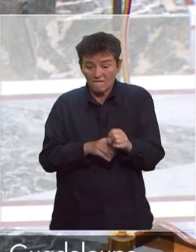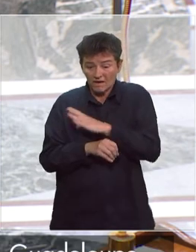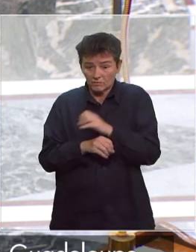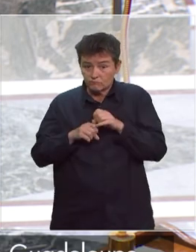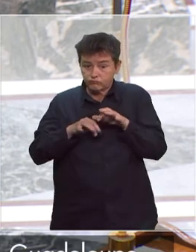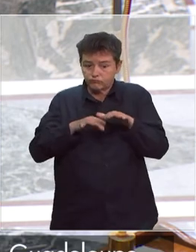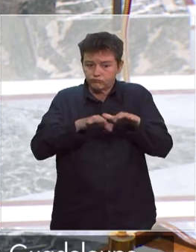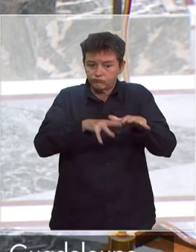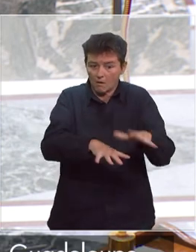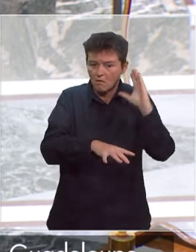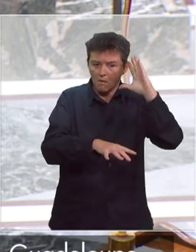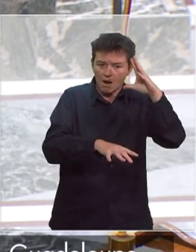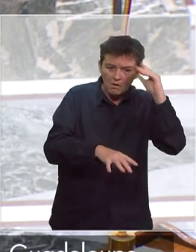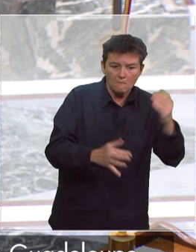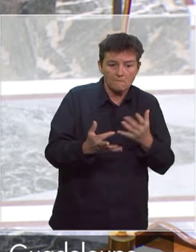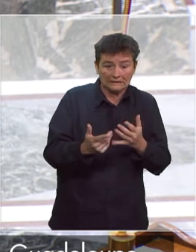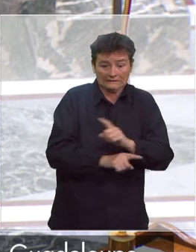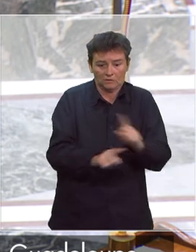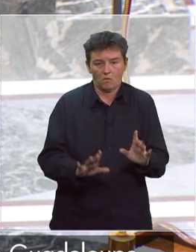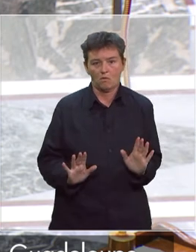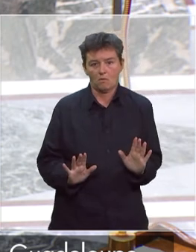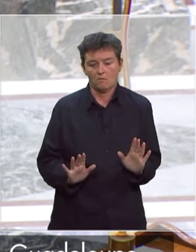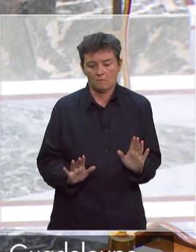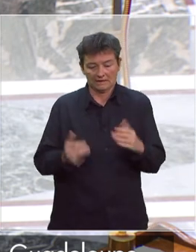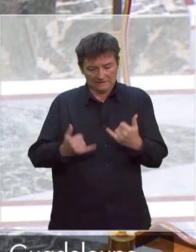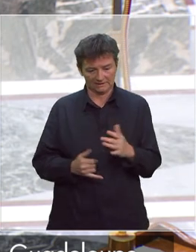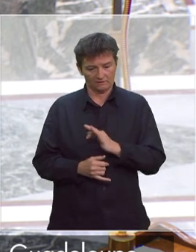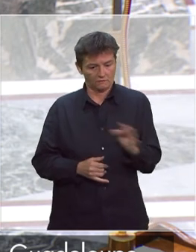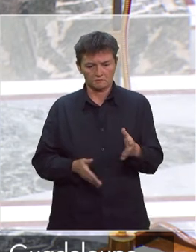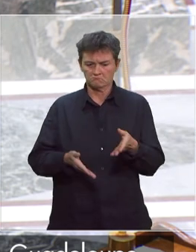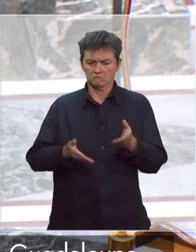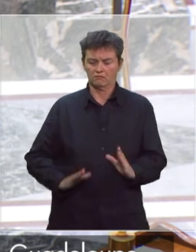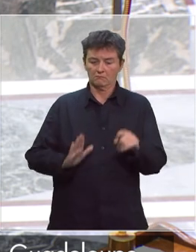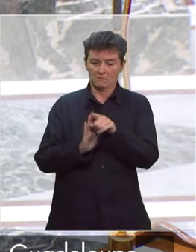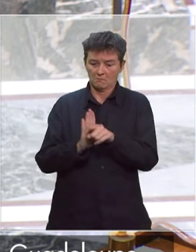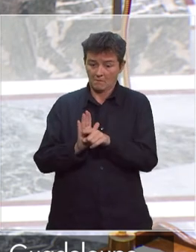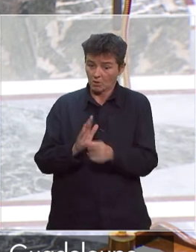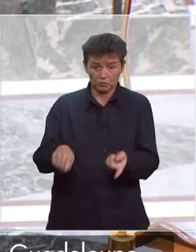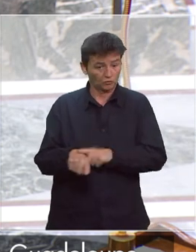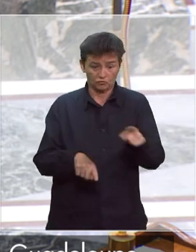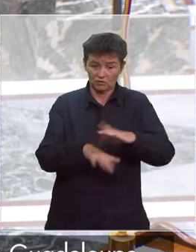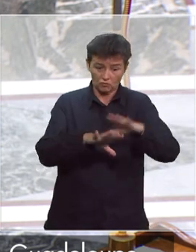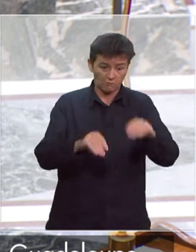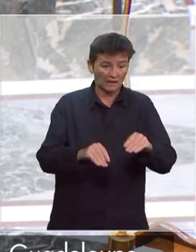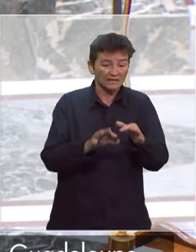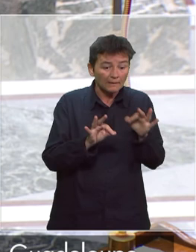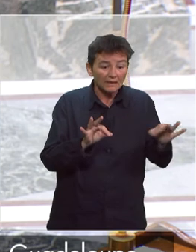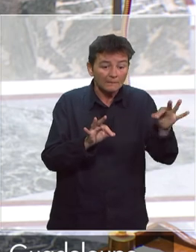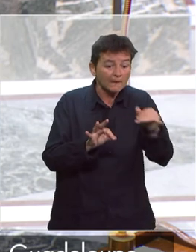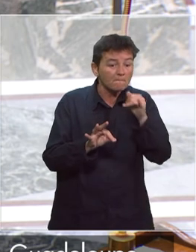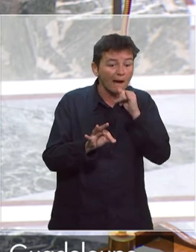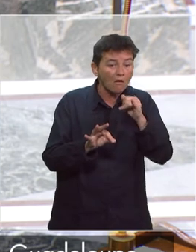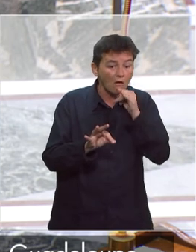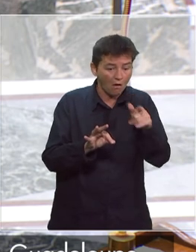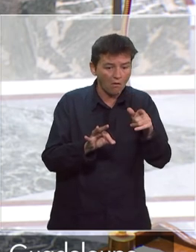territoires d'Outre-mer. Et quand les décisions nationales ont été prises, nous les avons appliquées immédiatement dans les territoires d'Outre-mer, alors que l'épidémie n'était absolument